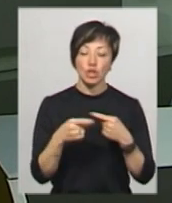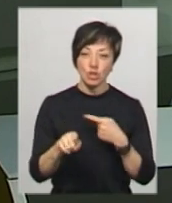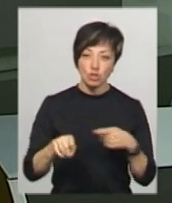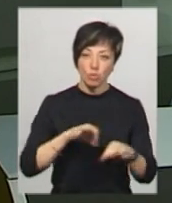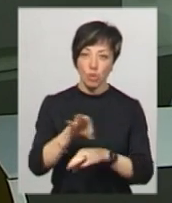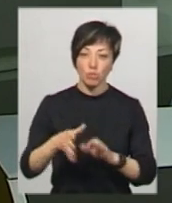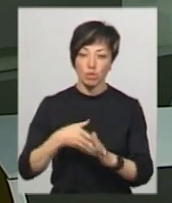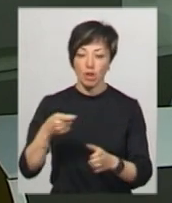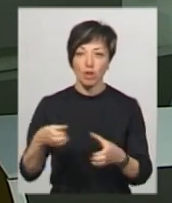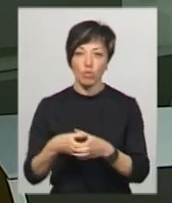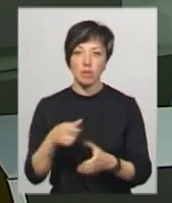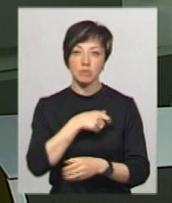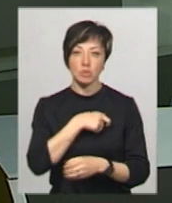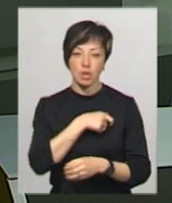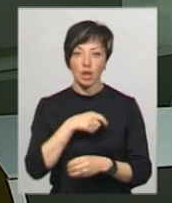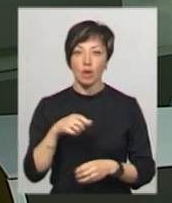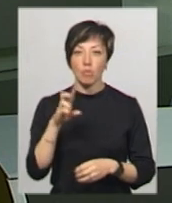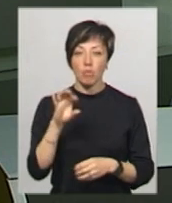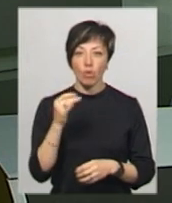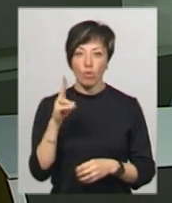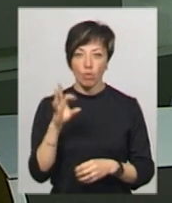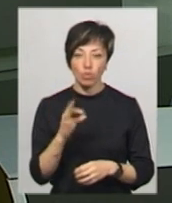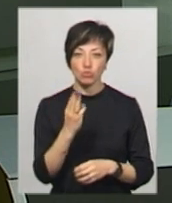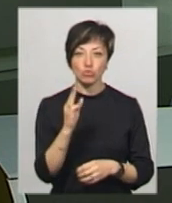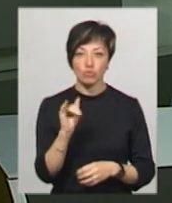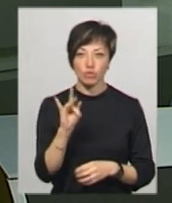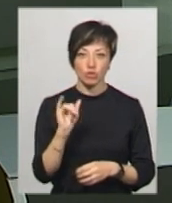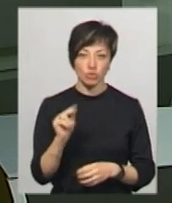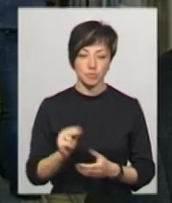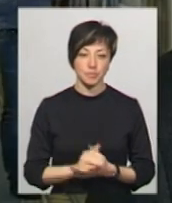постанови подала група депутатів, зокрема Юрій Бойко та Нестор Шуфрич.